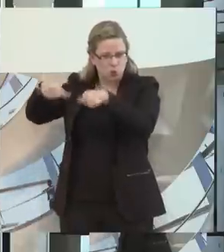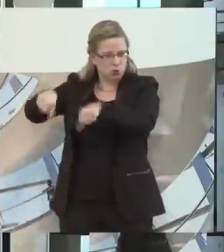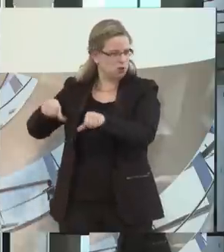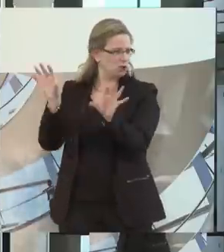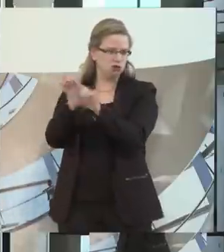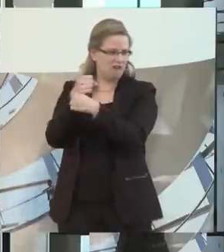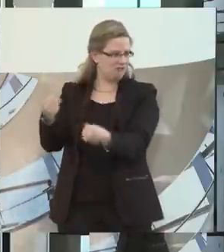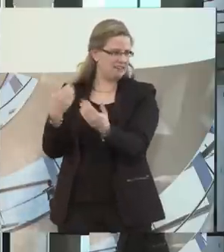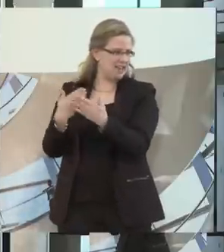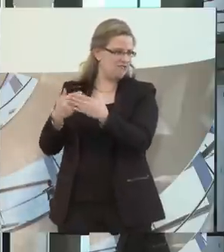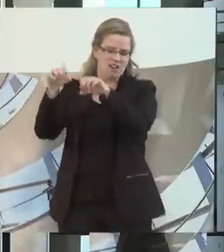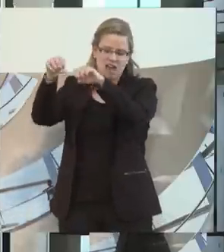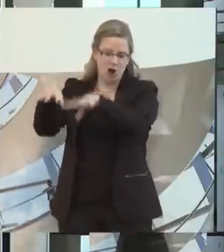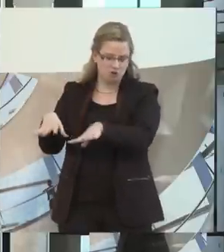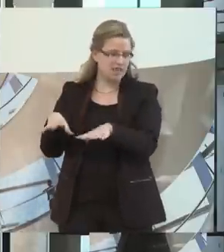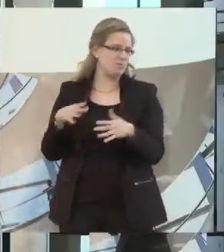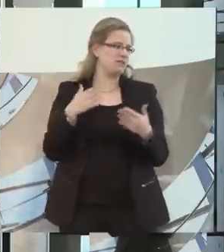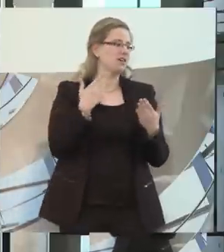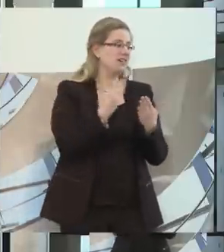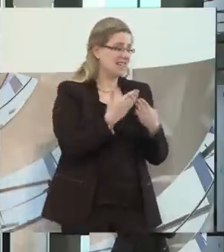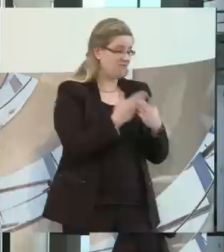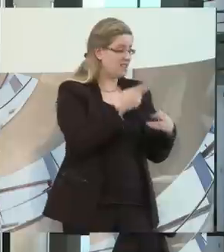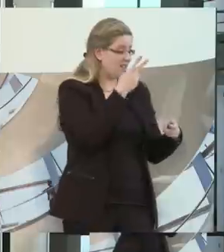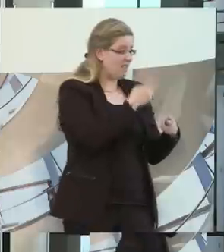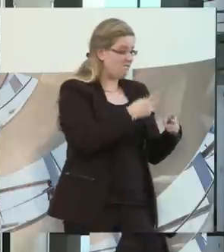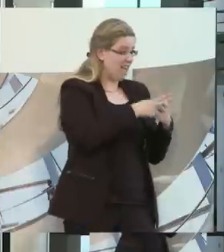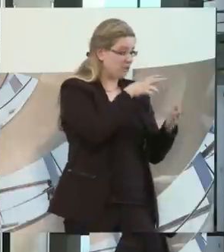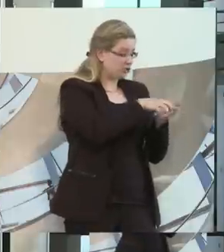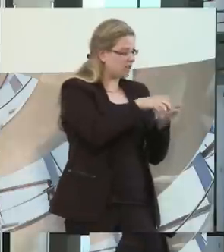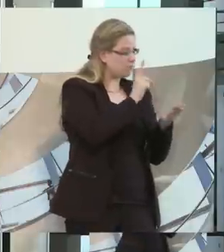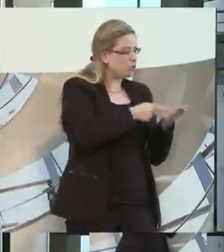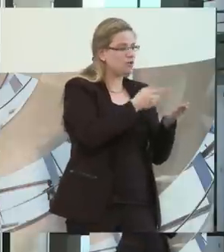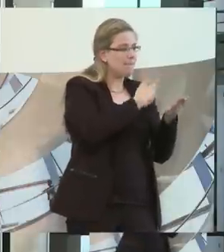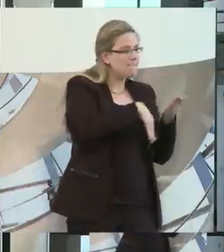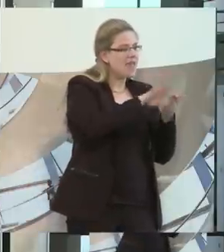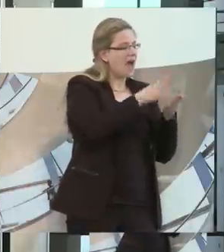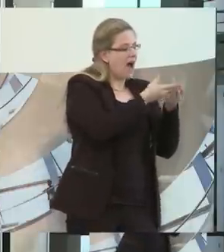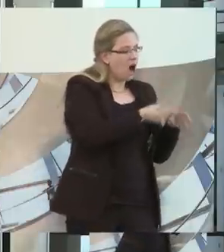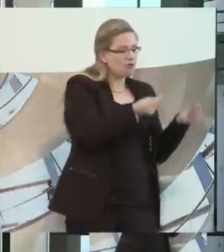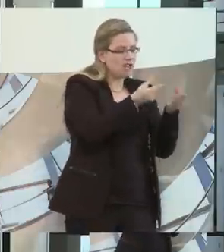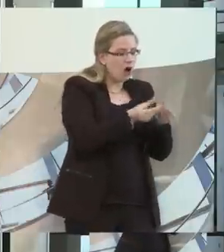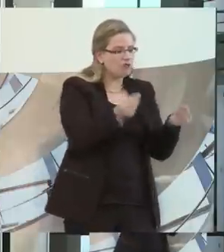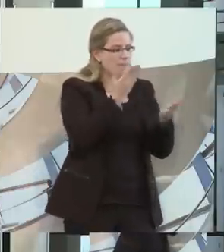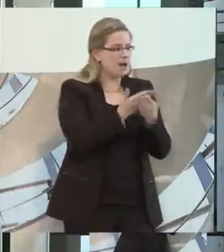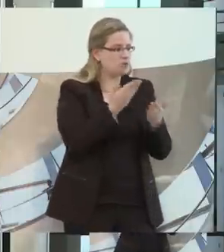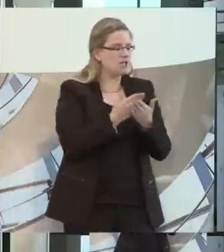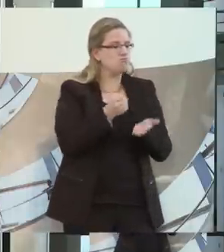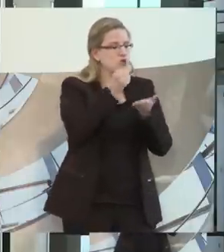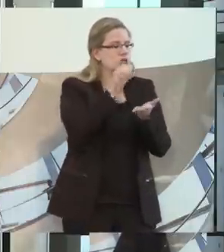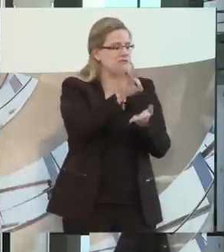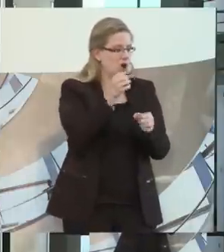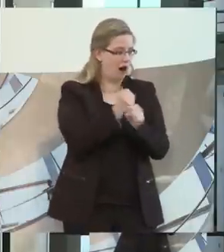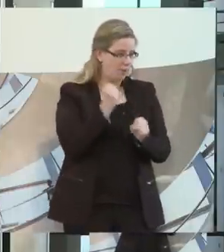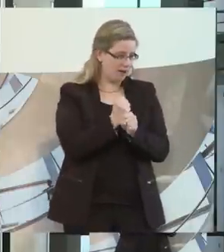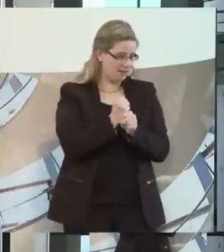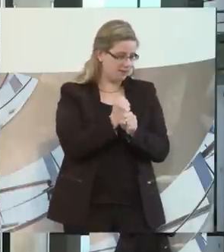Von daher, wenn man das in den Blick nimmt, mehr Werkstattarbeitsplätze aufzulösen, durch beispielsweise Budget für Arbeit, muss gewährleistet